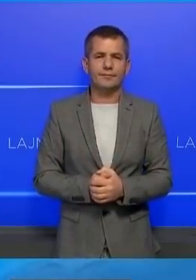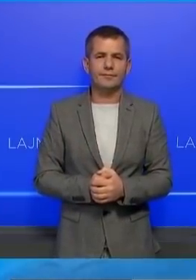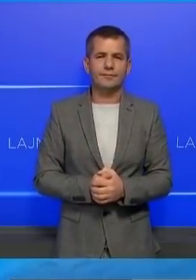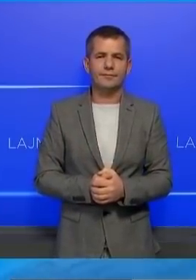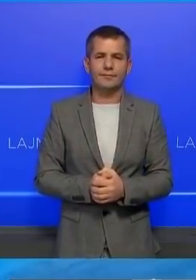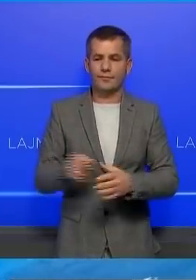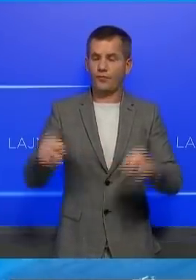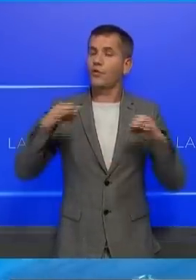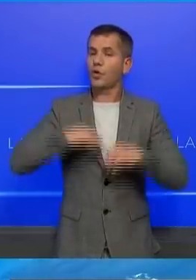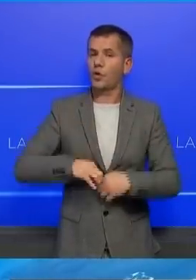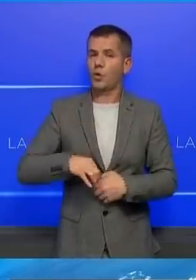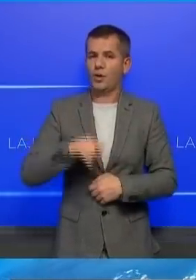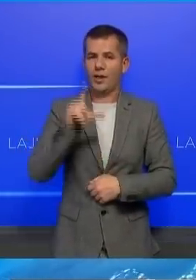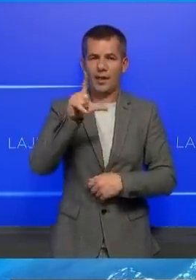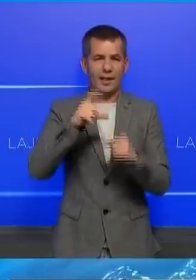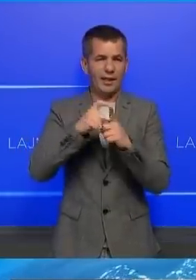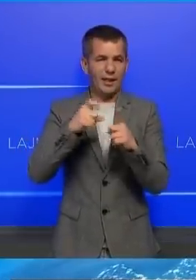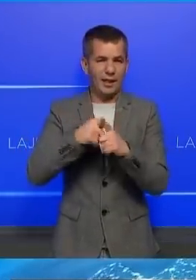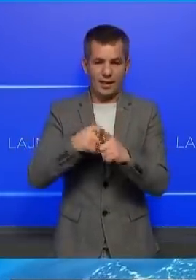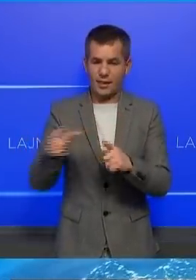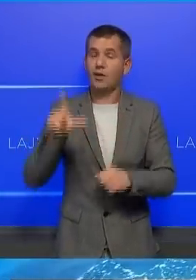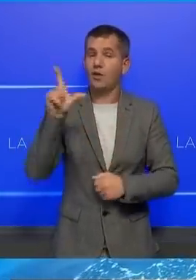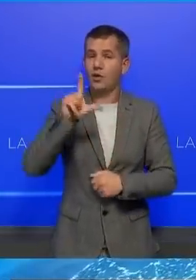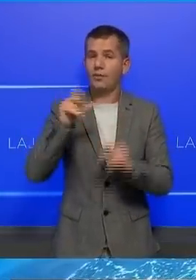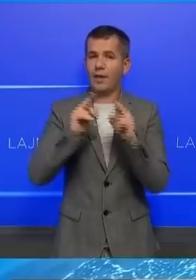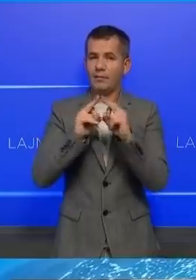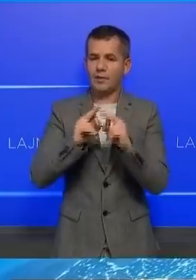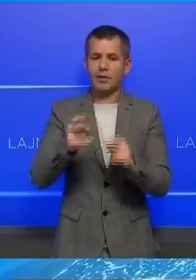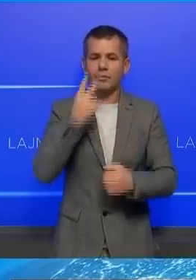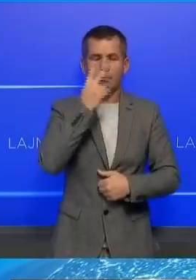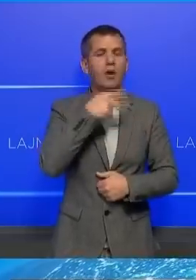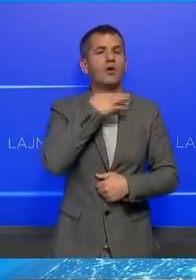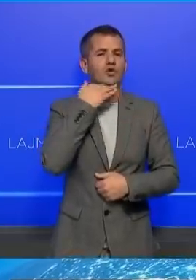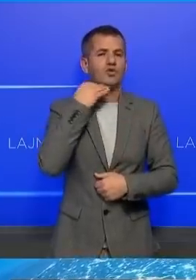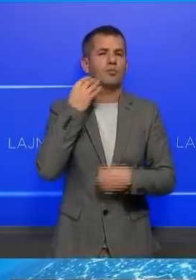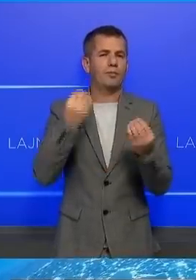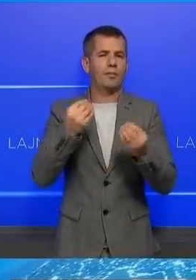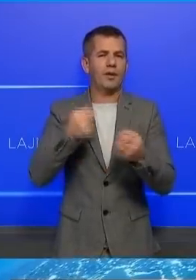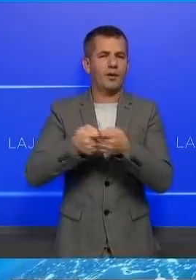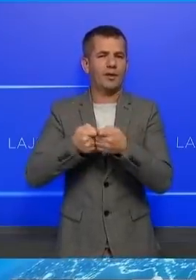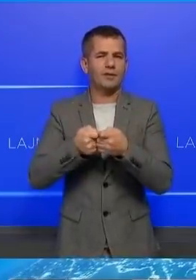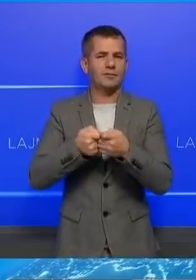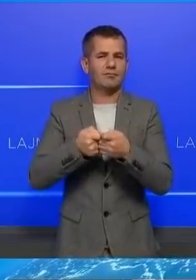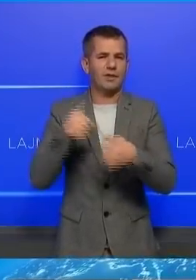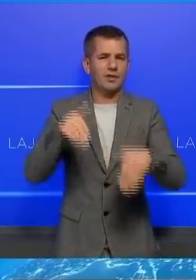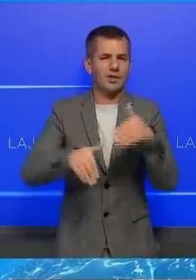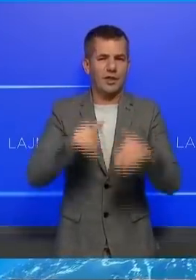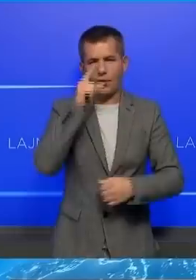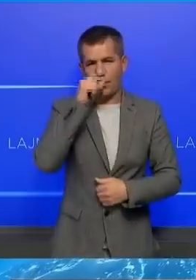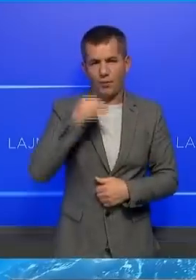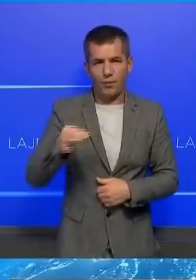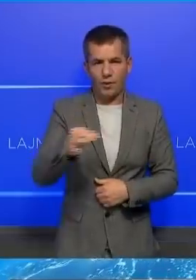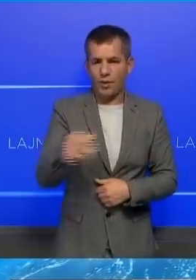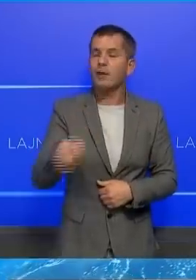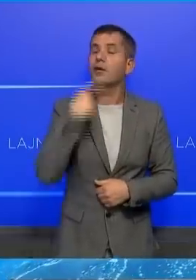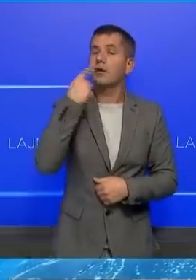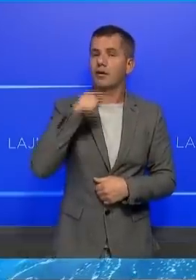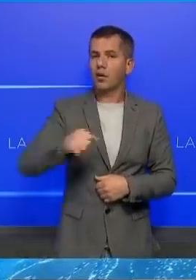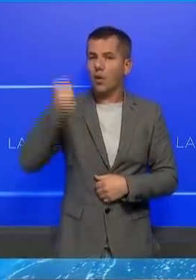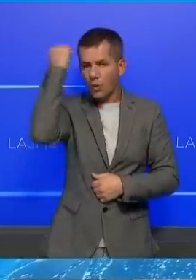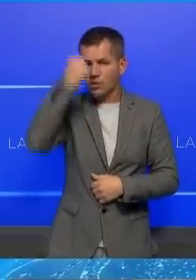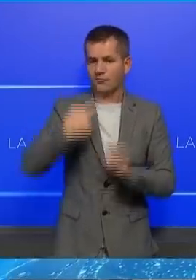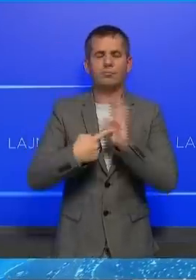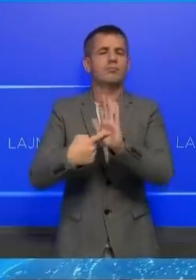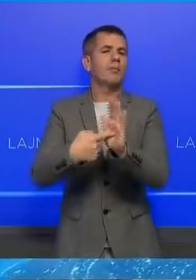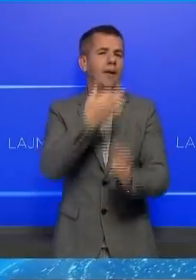Kretari Lides Demokratikë të Kosovës, Dumina Abdiqiku, e ka vlerësuar lartë të organizimin e zxedheve lokale në vend. A i ka tënë se Kosovat